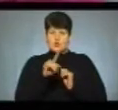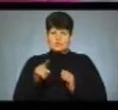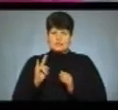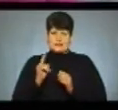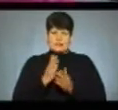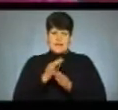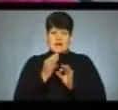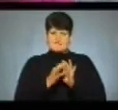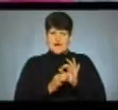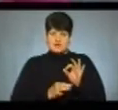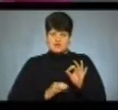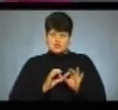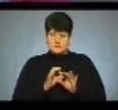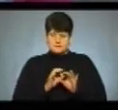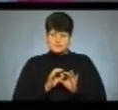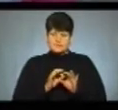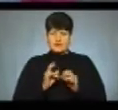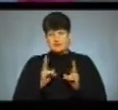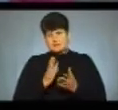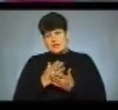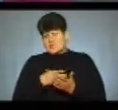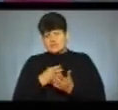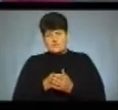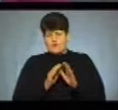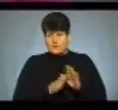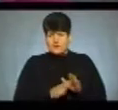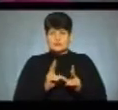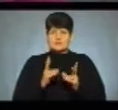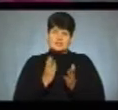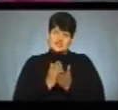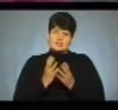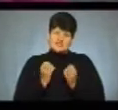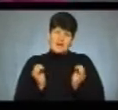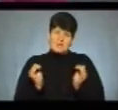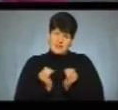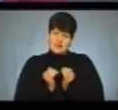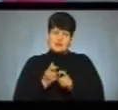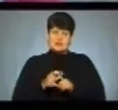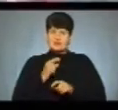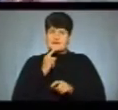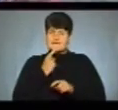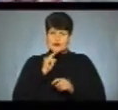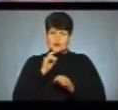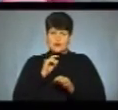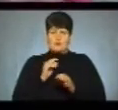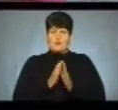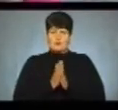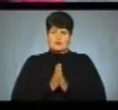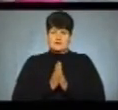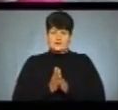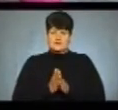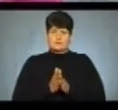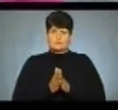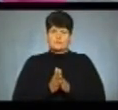вервички такого плану. Дехто має свої, дехто є ще маленький. І, на жаль, дуже важко йому молитися, бо молитва на вервиці є